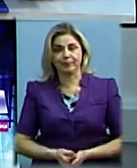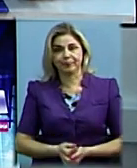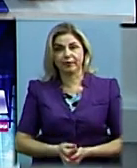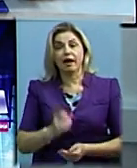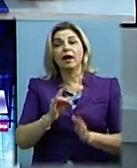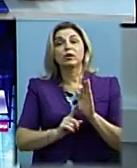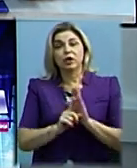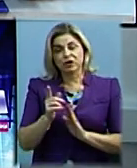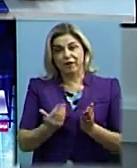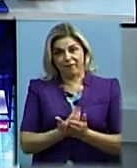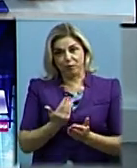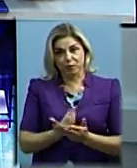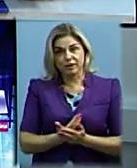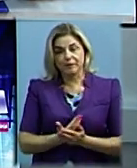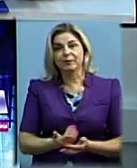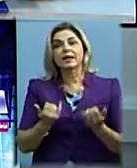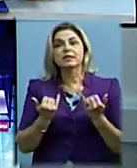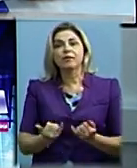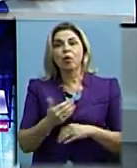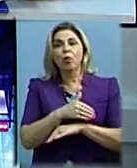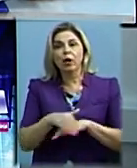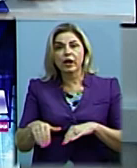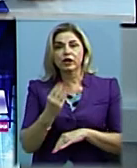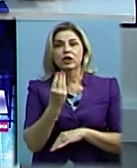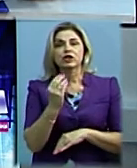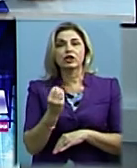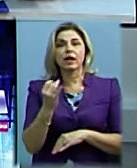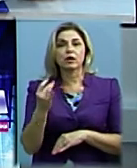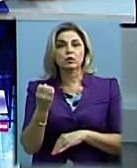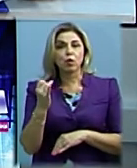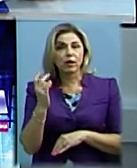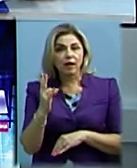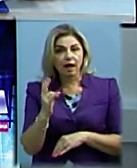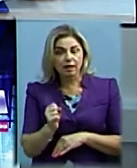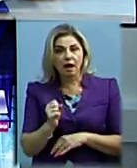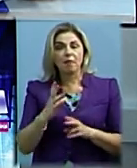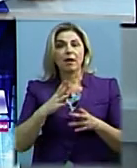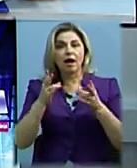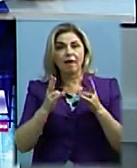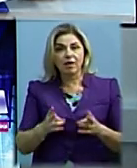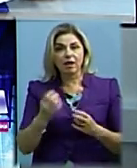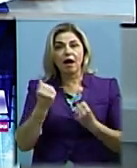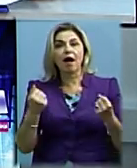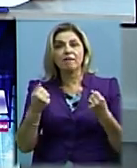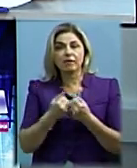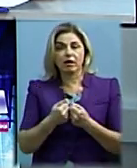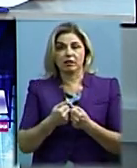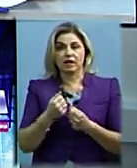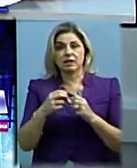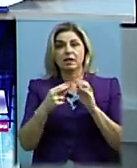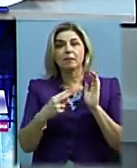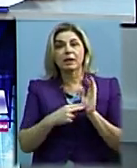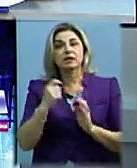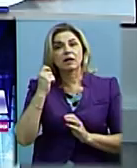розпочинаємо наш випуск. Сьогодні на вулиці Шнейрсона сталася аварія. Водій автомобіля Кія збив 17